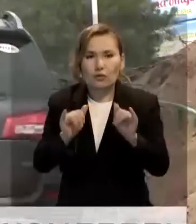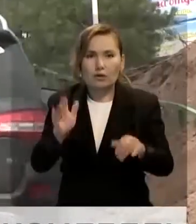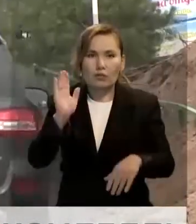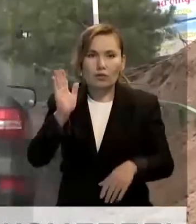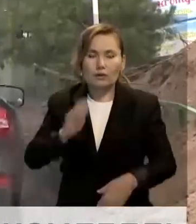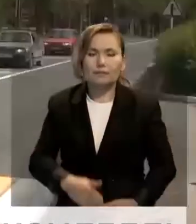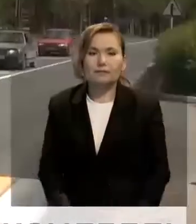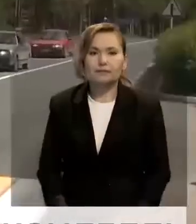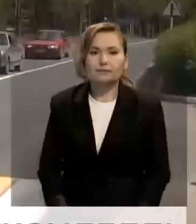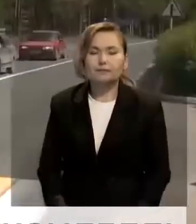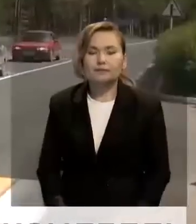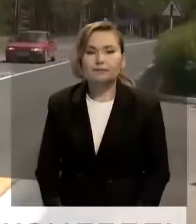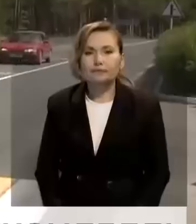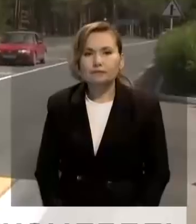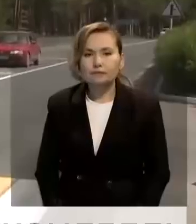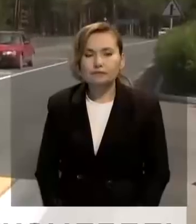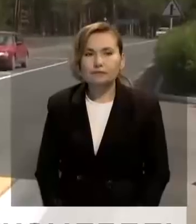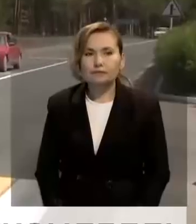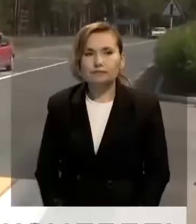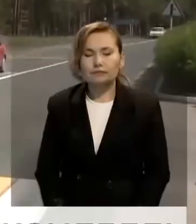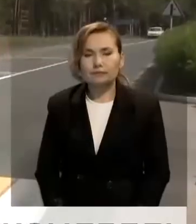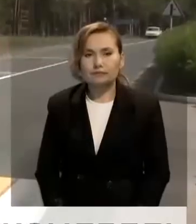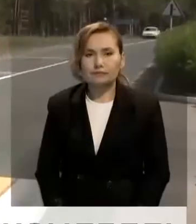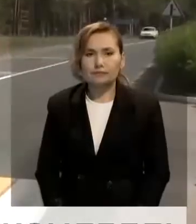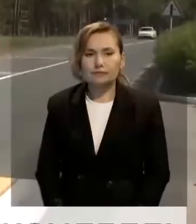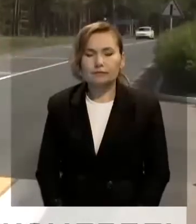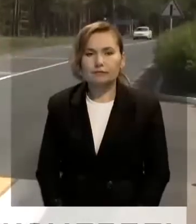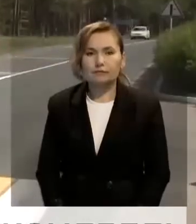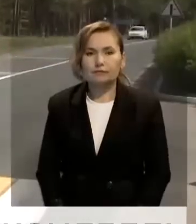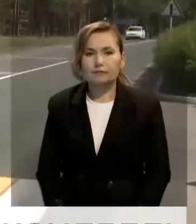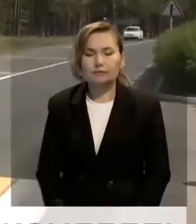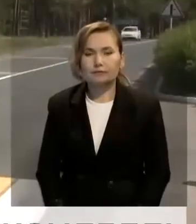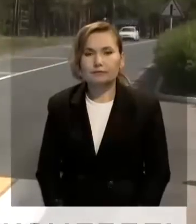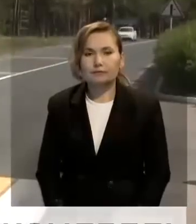Барула Аслан Абуталип, Виктор Паляны, Хабар 24, Ахмола облысынан.